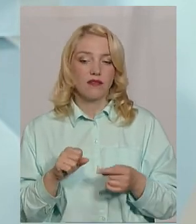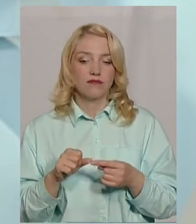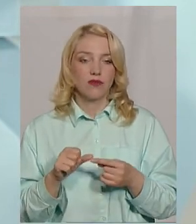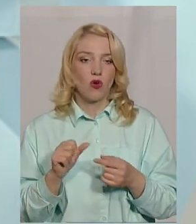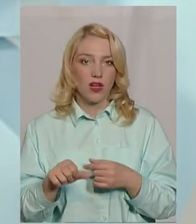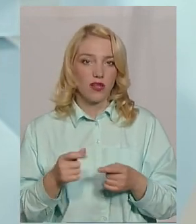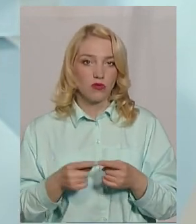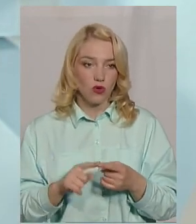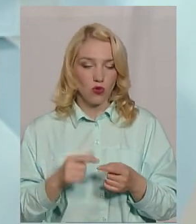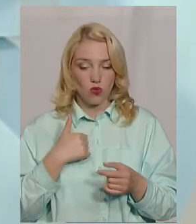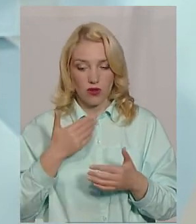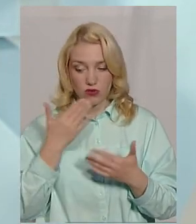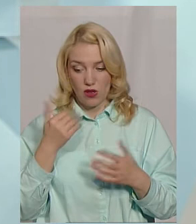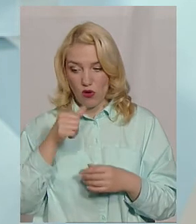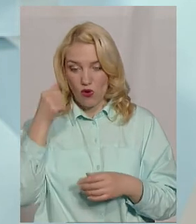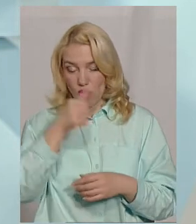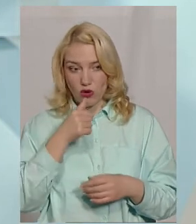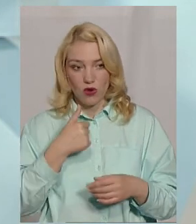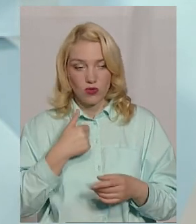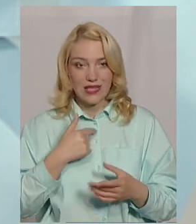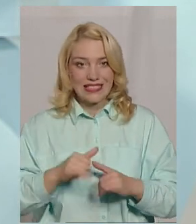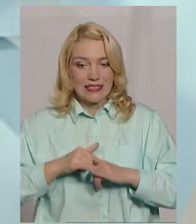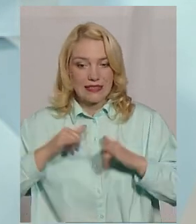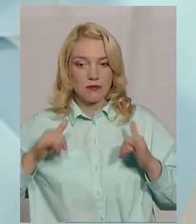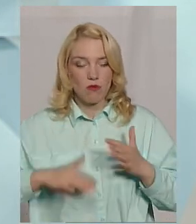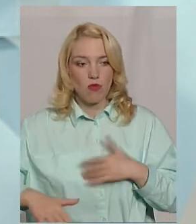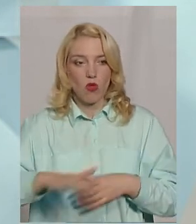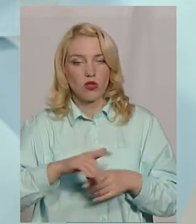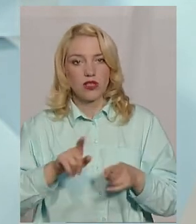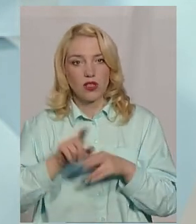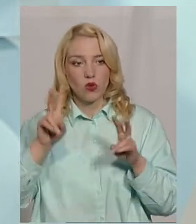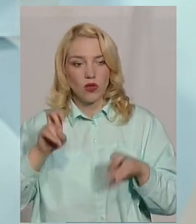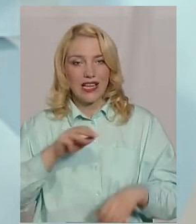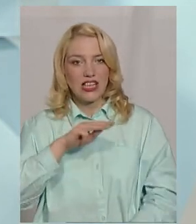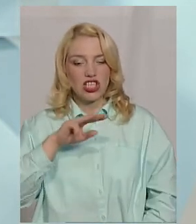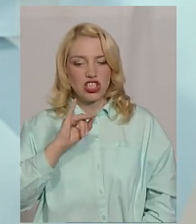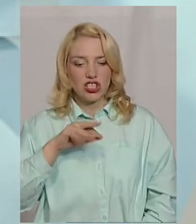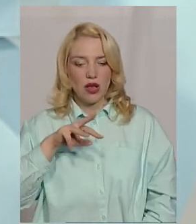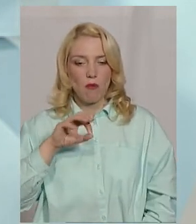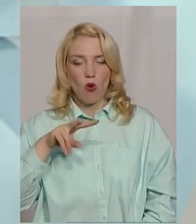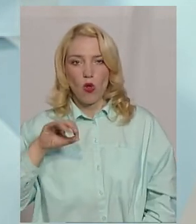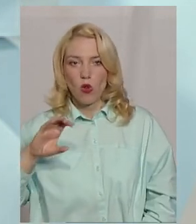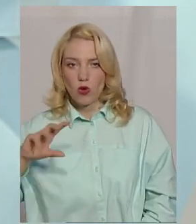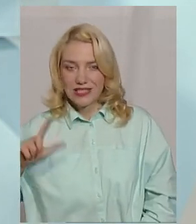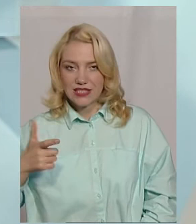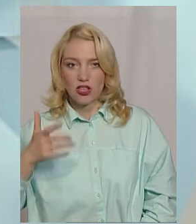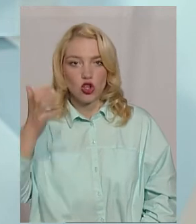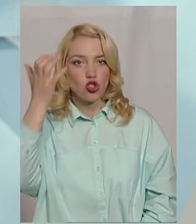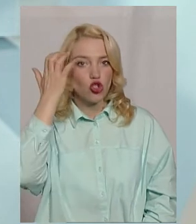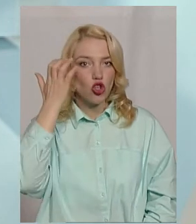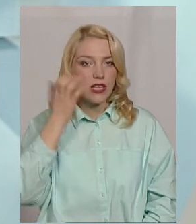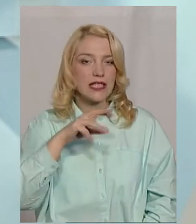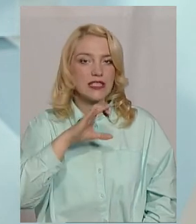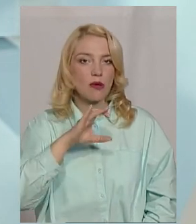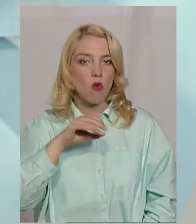останніми роками в нас збільшилися площі таких культур, як жимолисть, як чорна смородина,